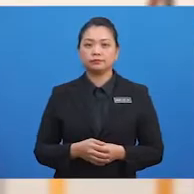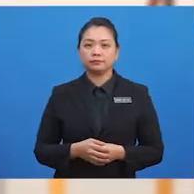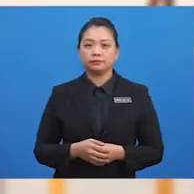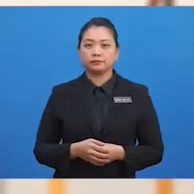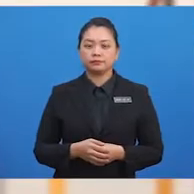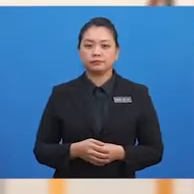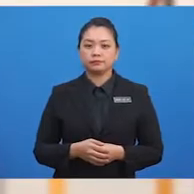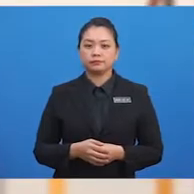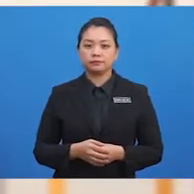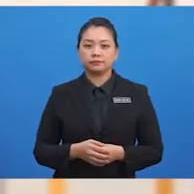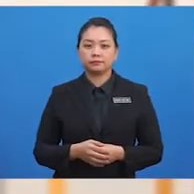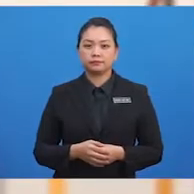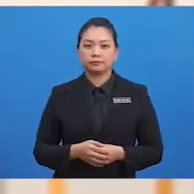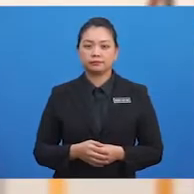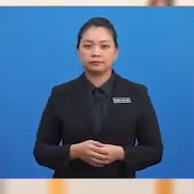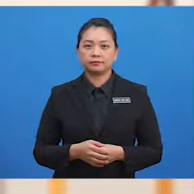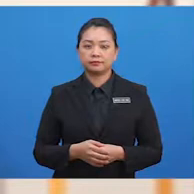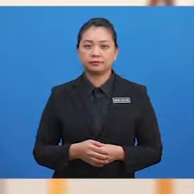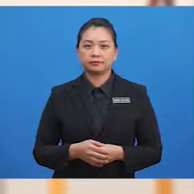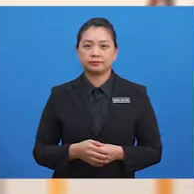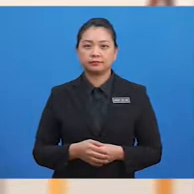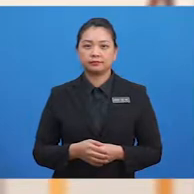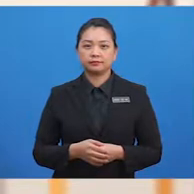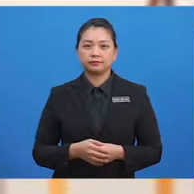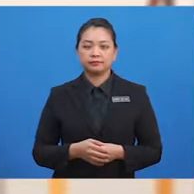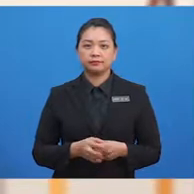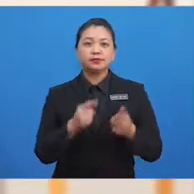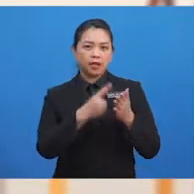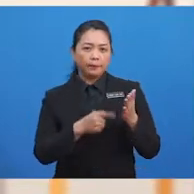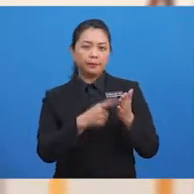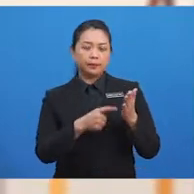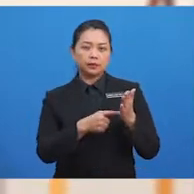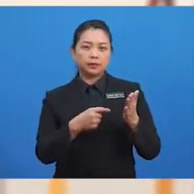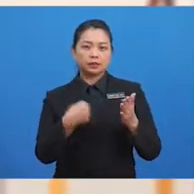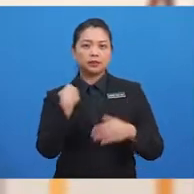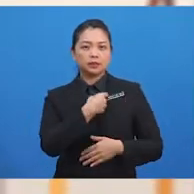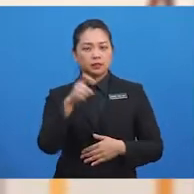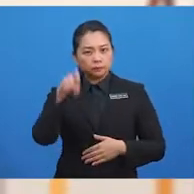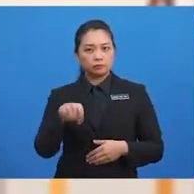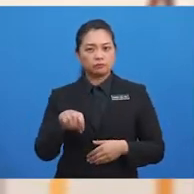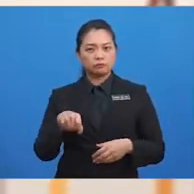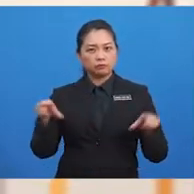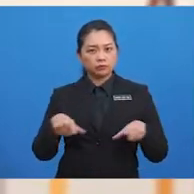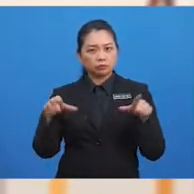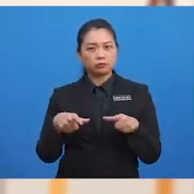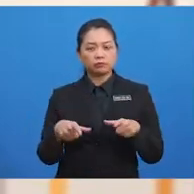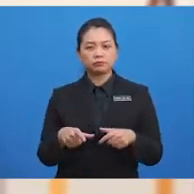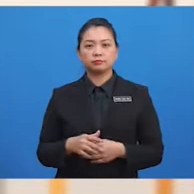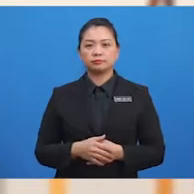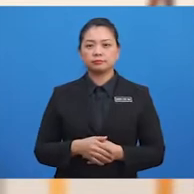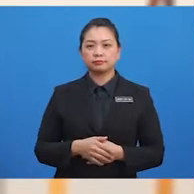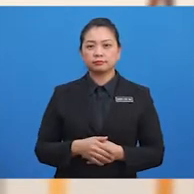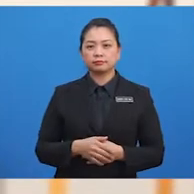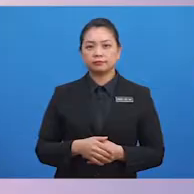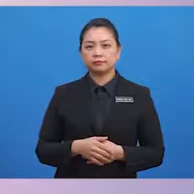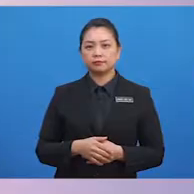Baiklah, sekarang mari kita senaraikan apa yang kita patut lakukan. Ya,